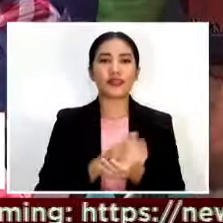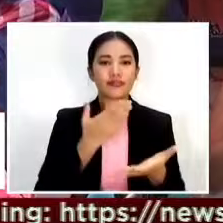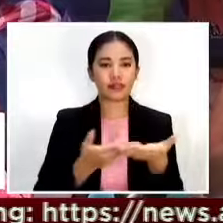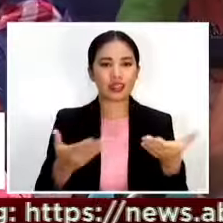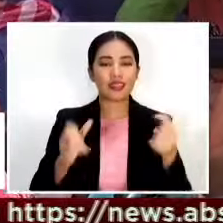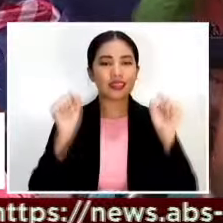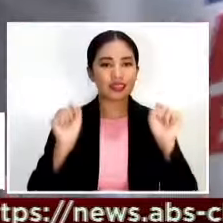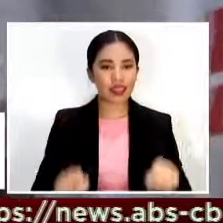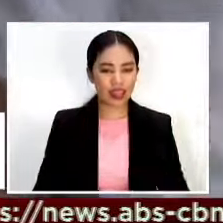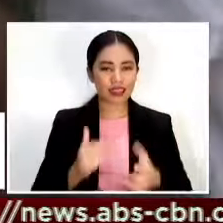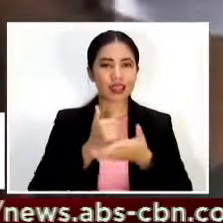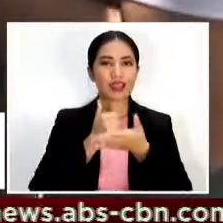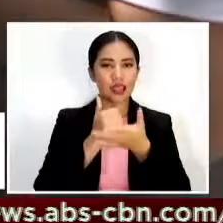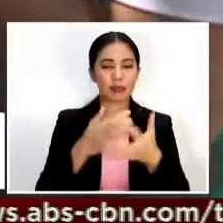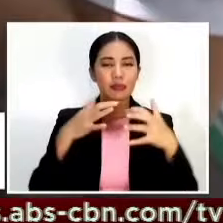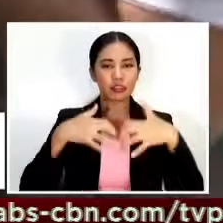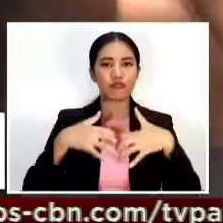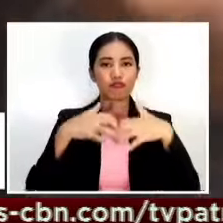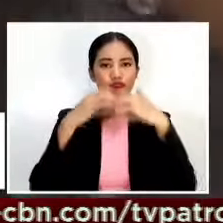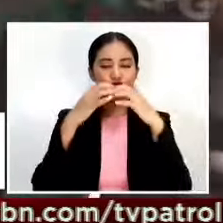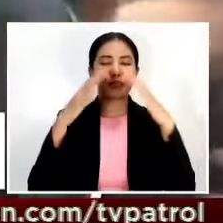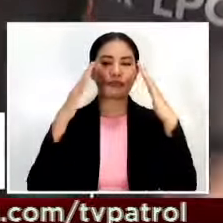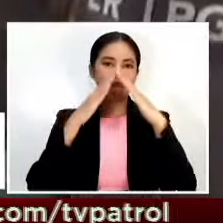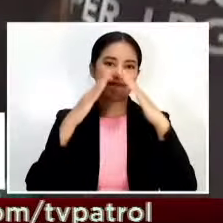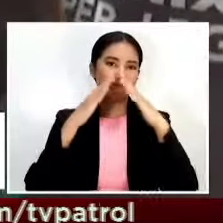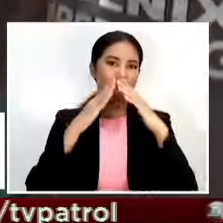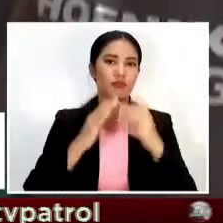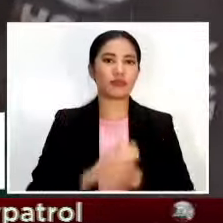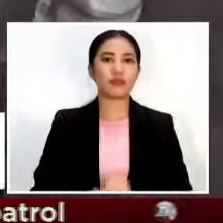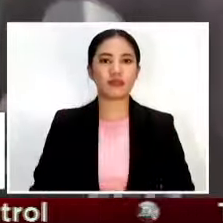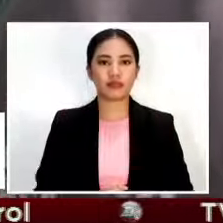kanilang makapagtayo muli ng masisilungan